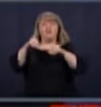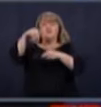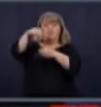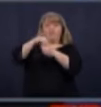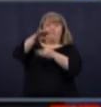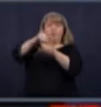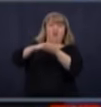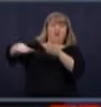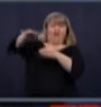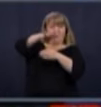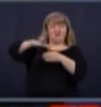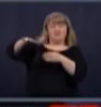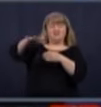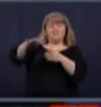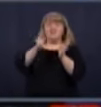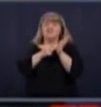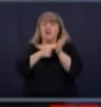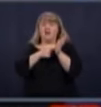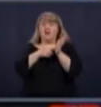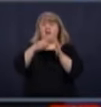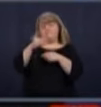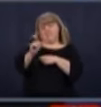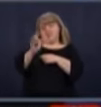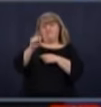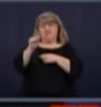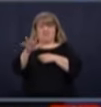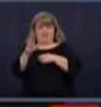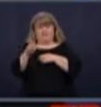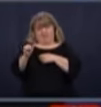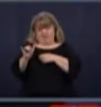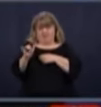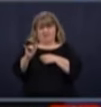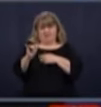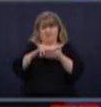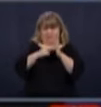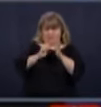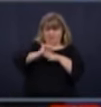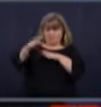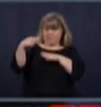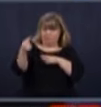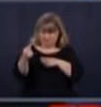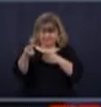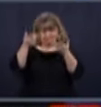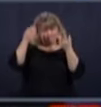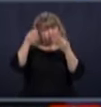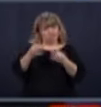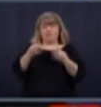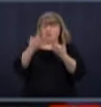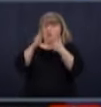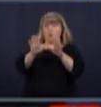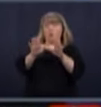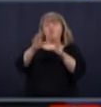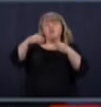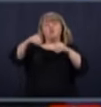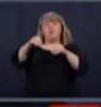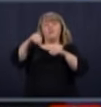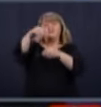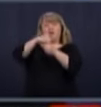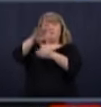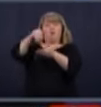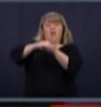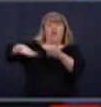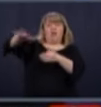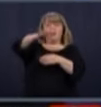25 mai, tel que prévu. Donc, dès la semaine prochaine, je parle évidemment des commerces qui ont une